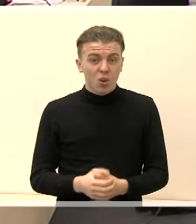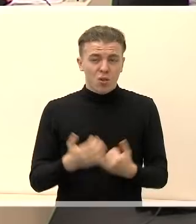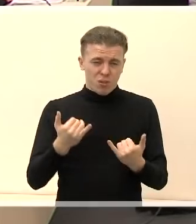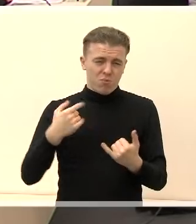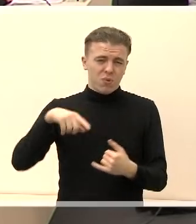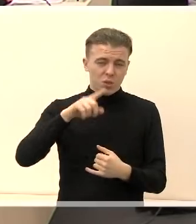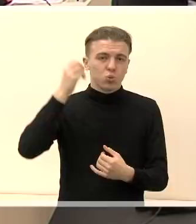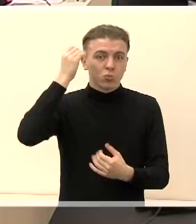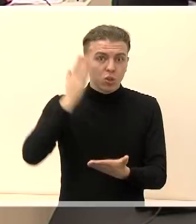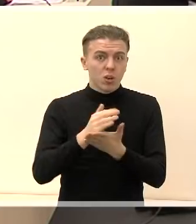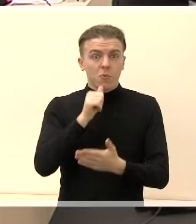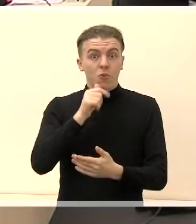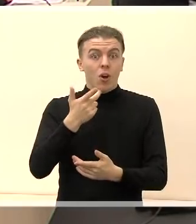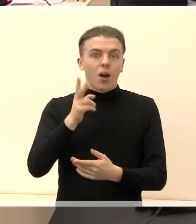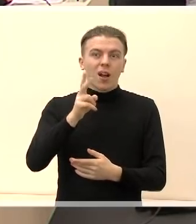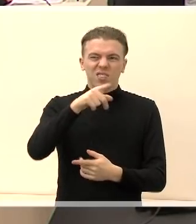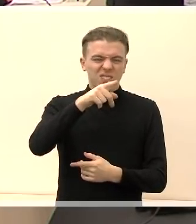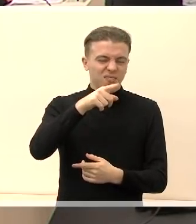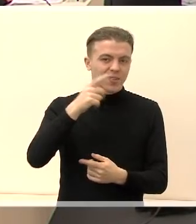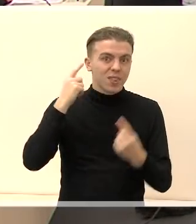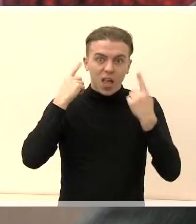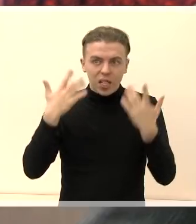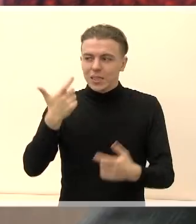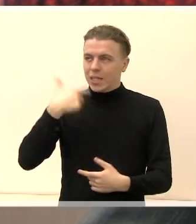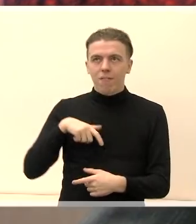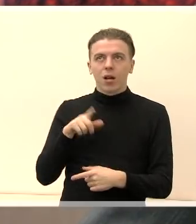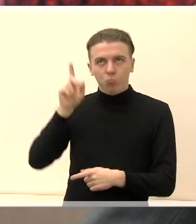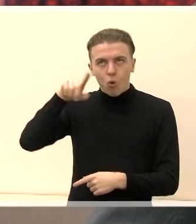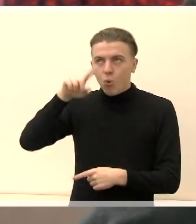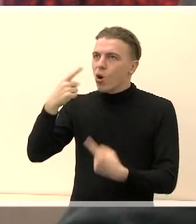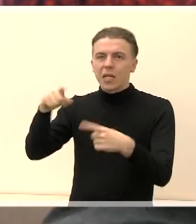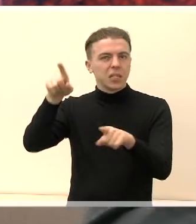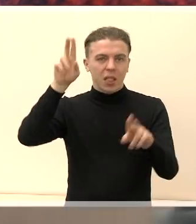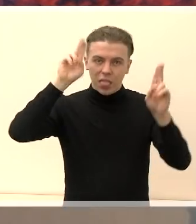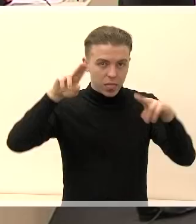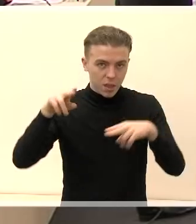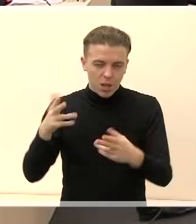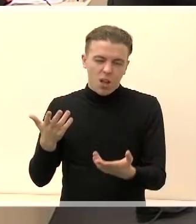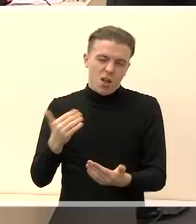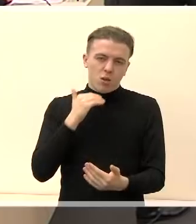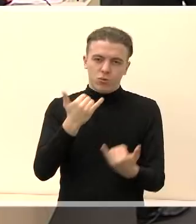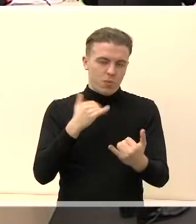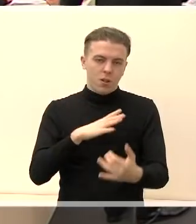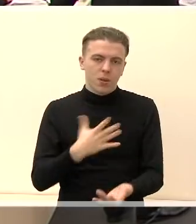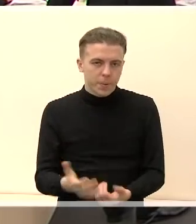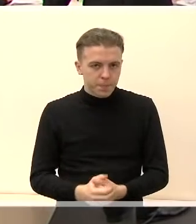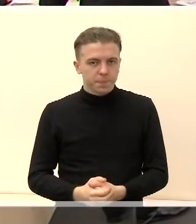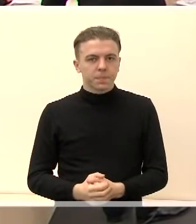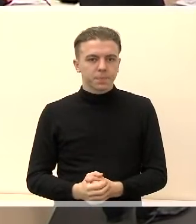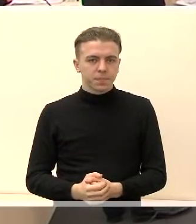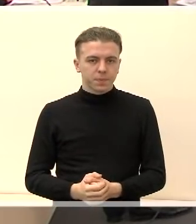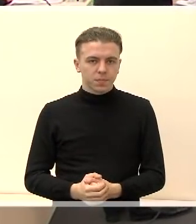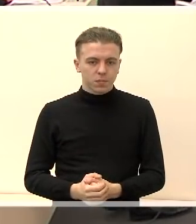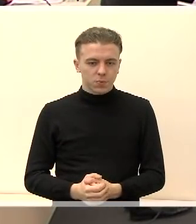girdi. Žinoma, su kurčiais, kurie tik save girdi, su tais neina kalbėti. Dėkui, Algi Žvaliauskas. Na,